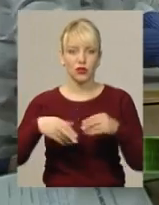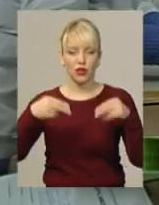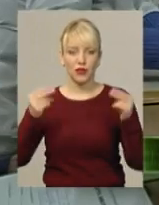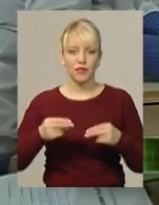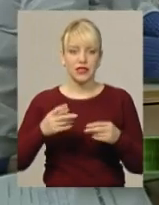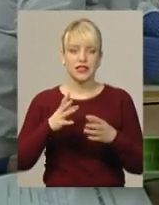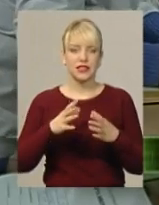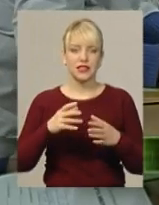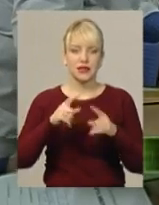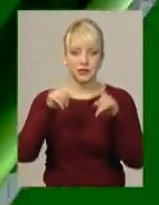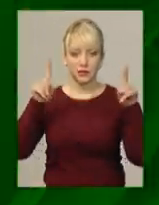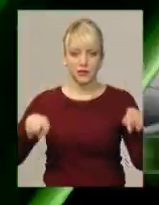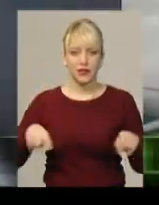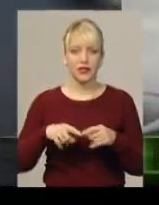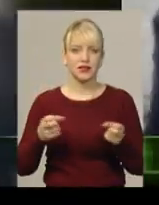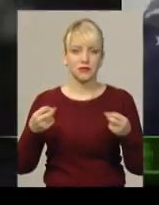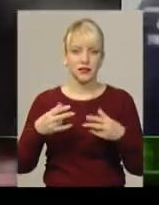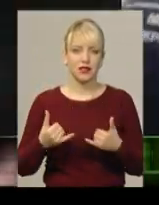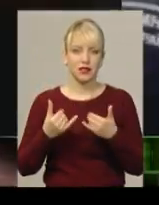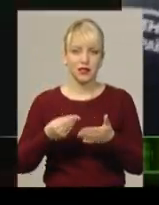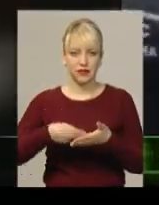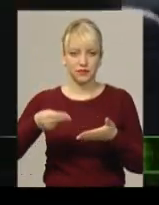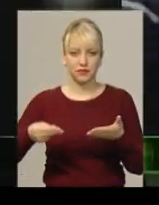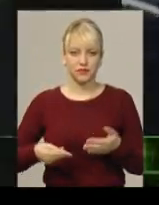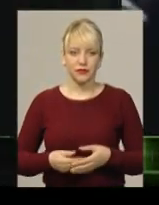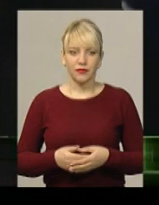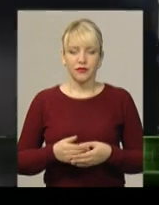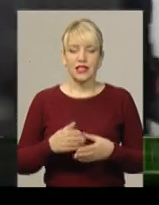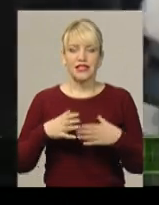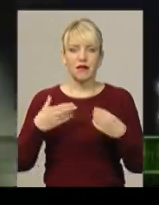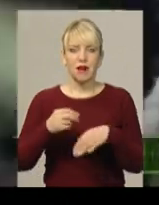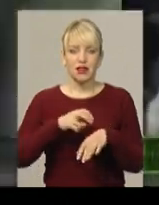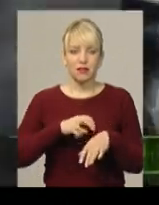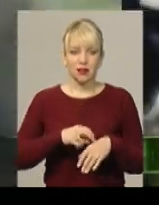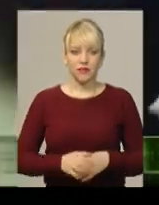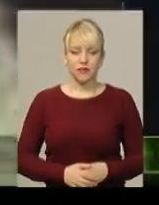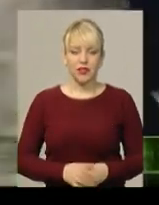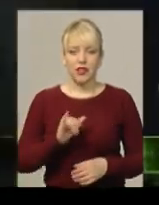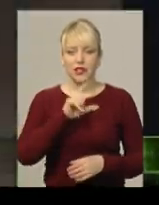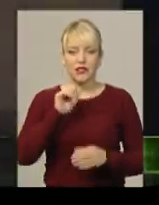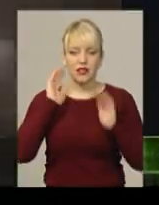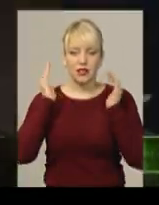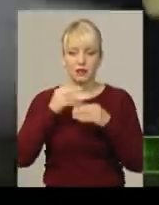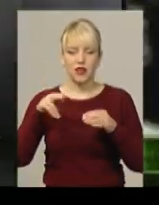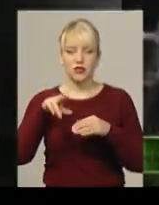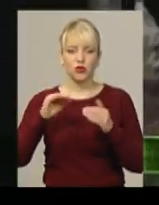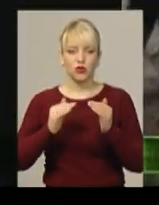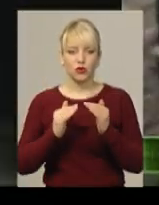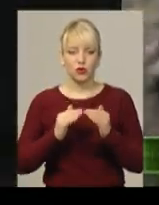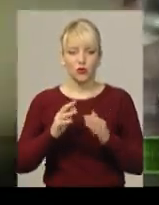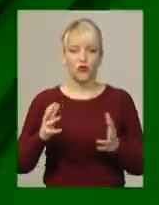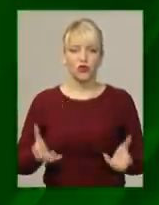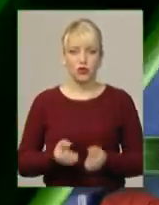з сімейними лікарями. Із реанімації додому. У Хмельницькому врятували рибалку, котрий провалився під лід.